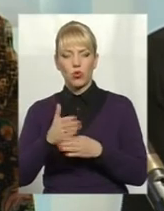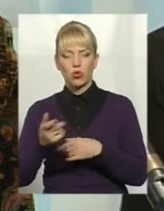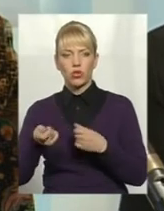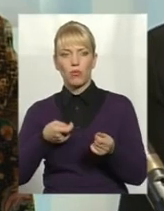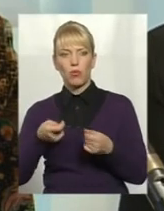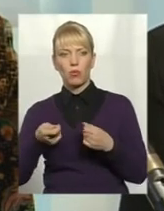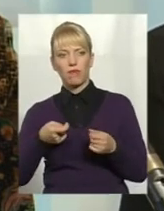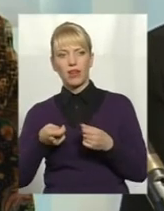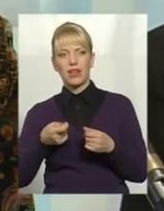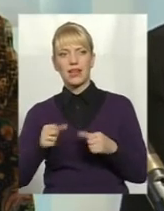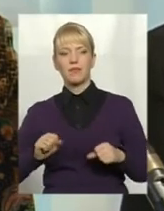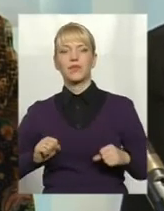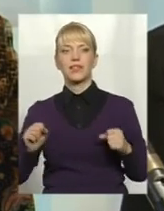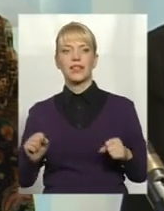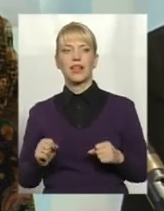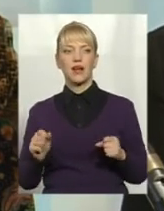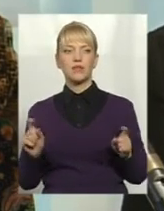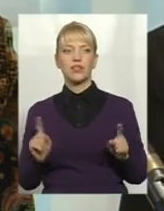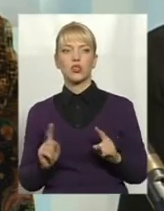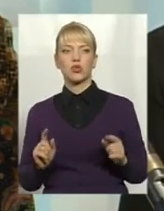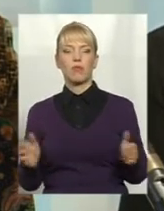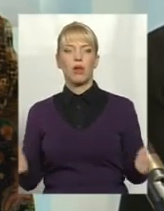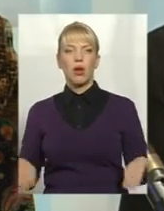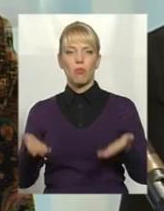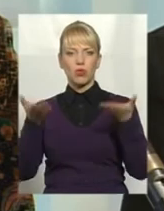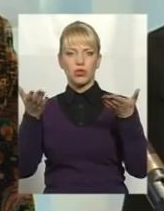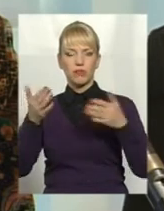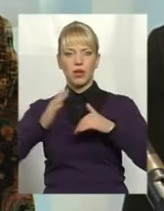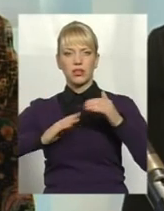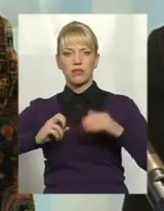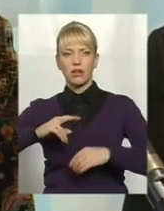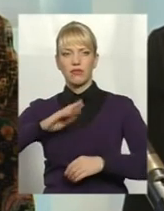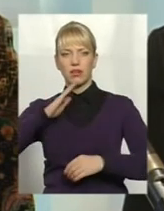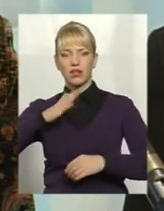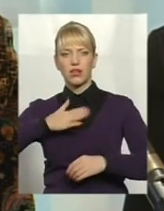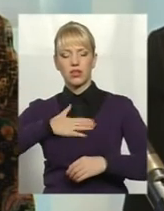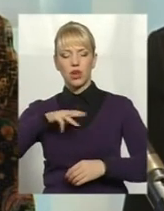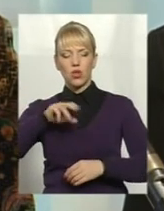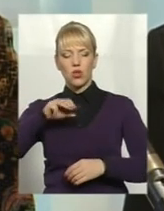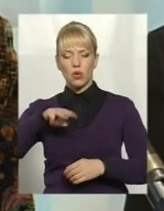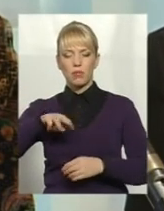Стараємся, щоб піднімати кваліфікації. Наші топ-менеджери